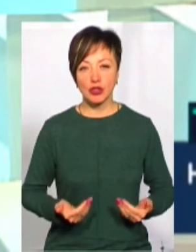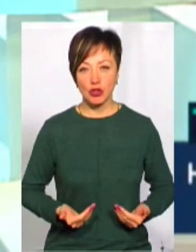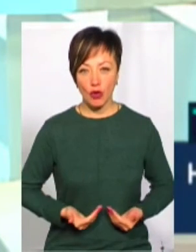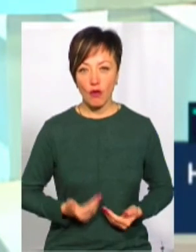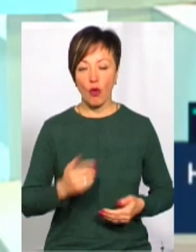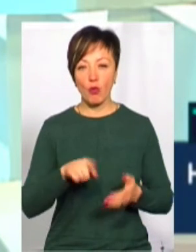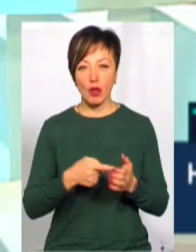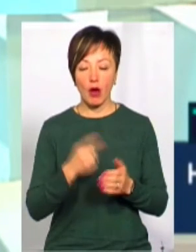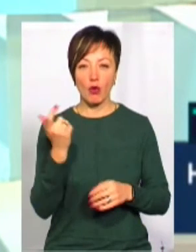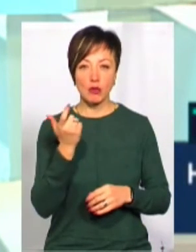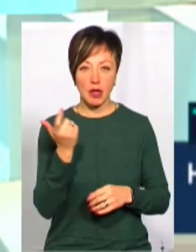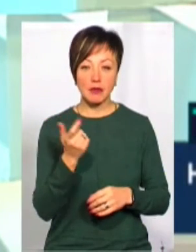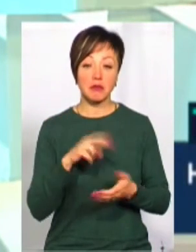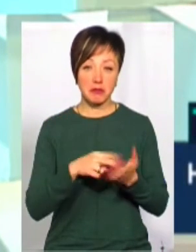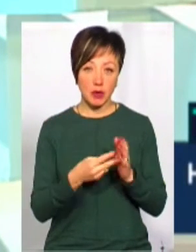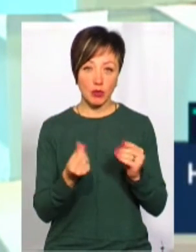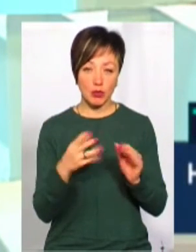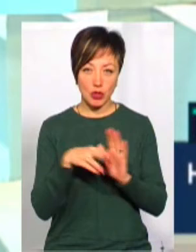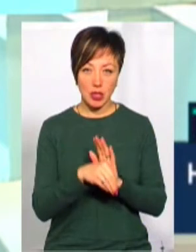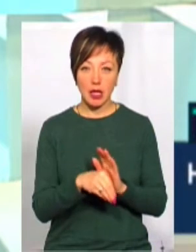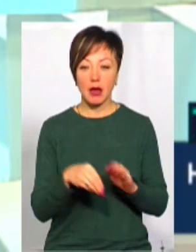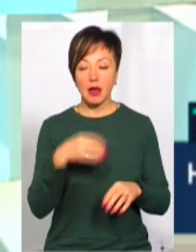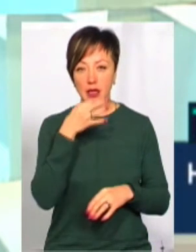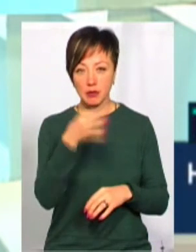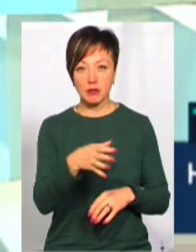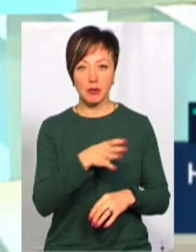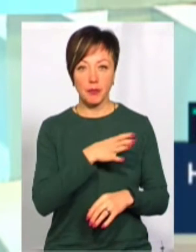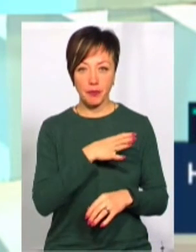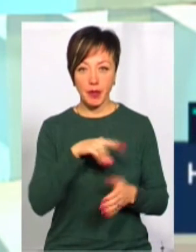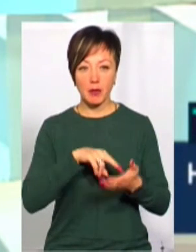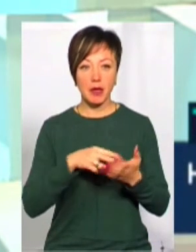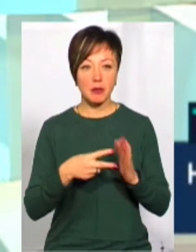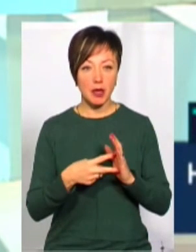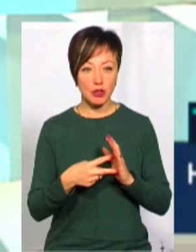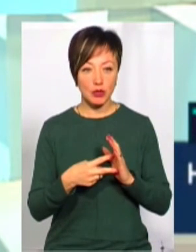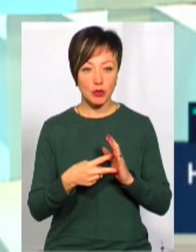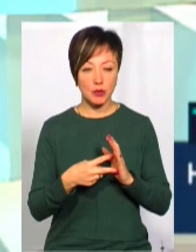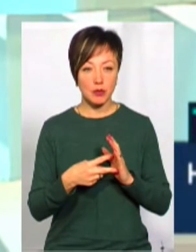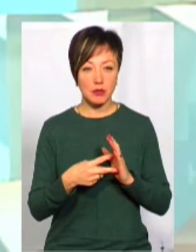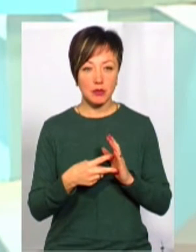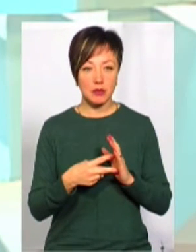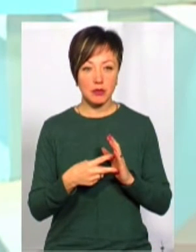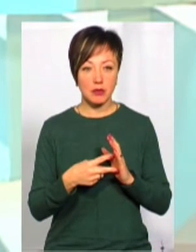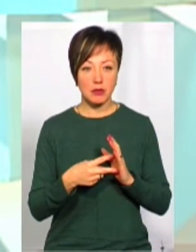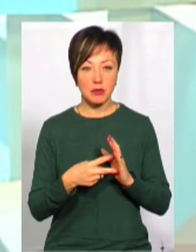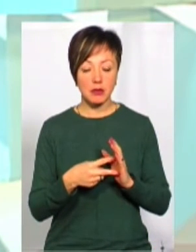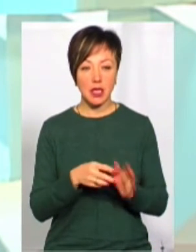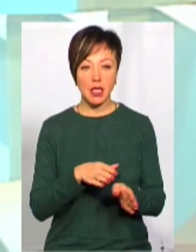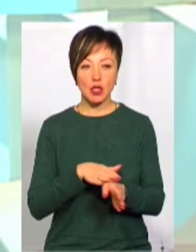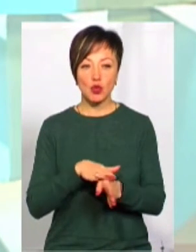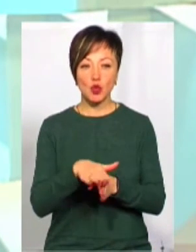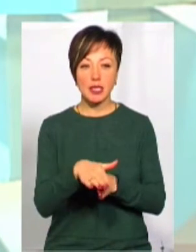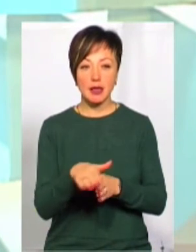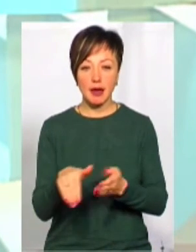і на це також передбачені кошти. Так, як вже зазначалося, що передбачено і на суцільний метод